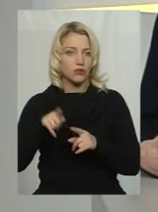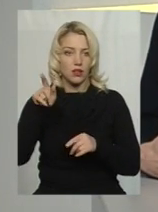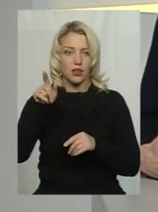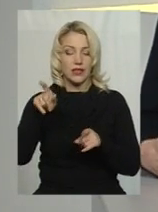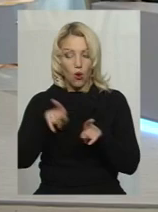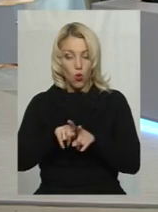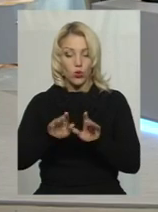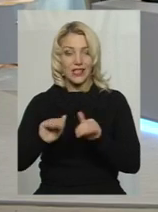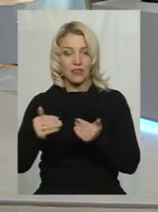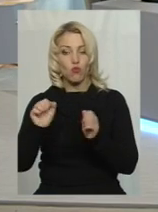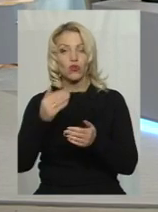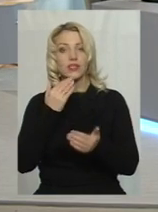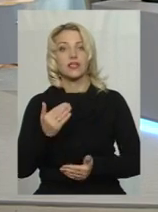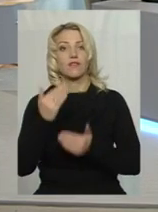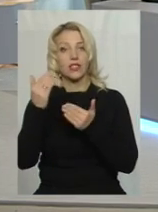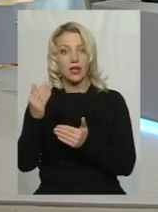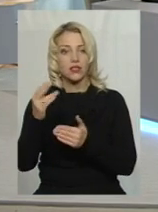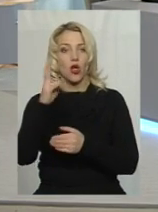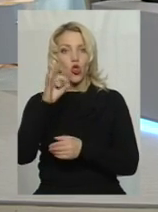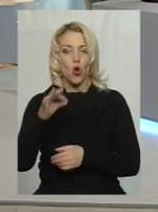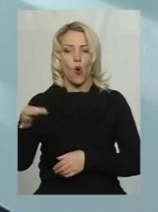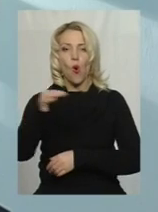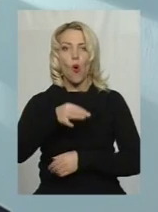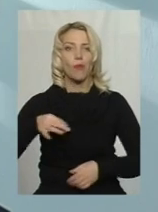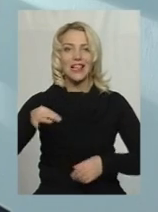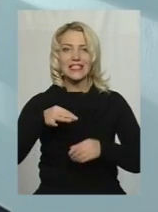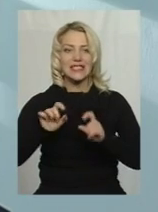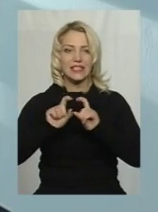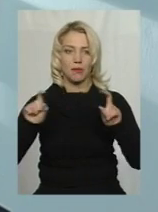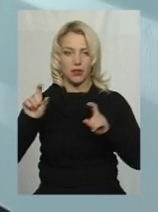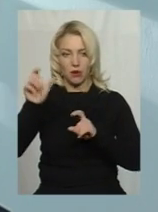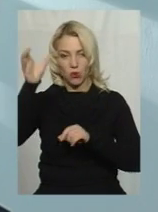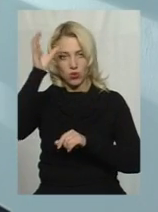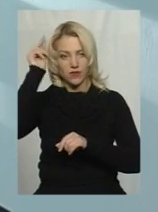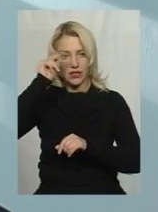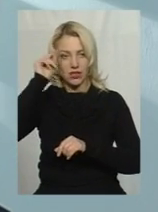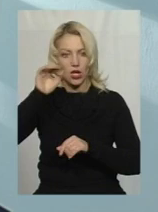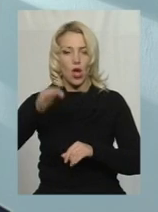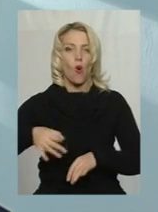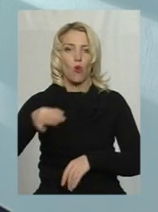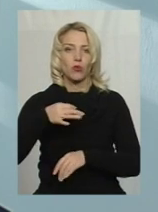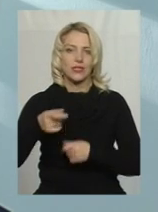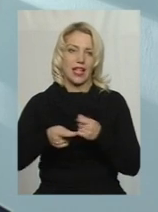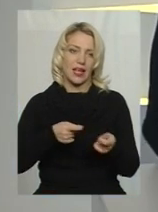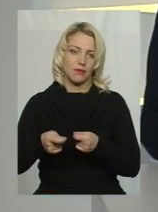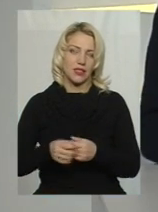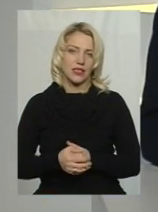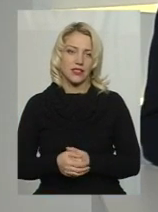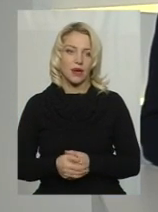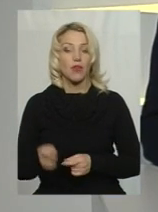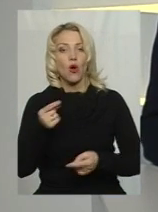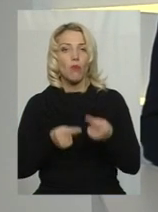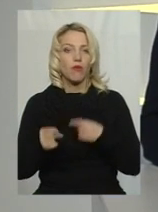ініціативою звертатися, але вже не через ваші обласний департамент освіти і науки, і в обласну адміністрацію. І